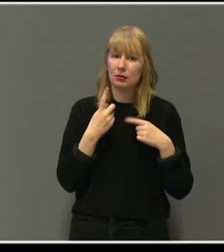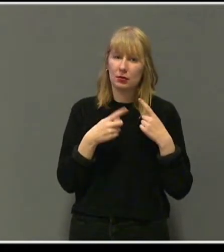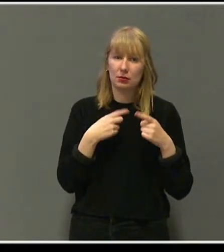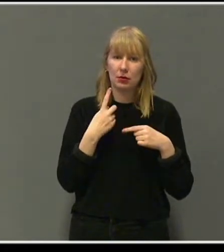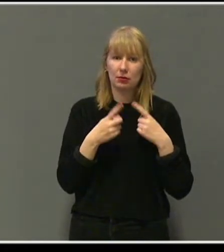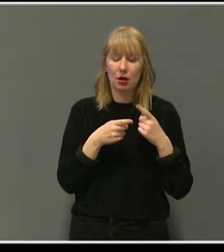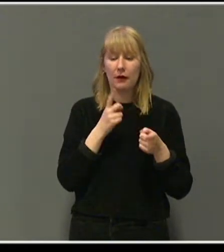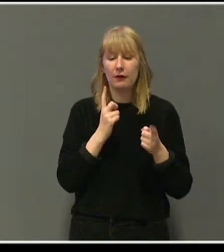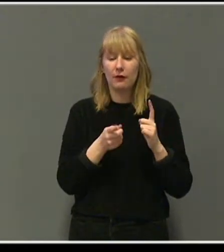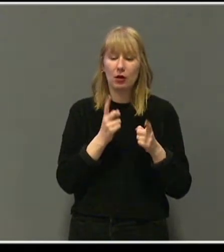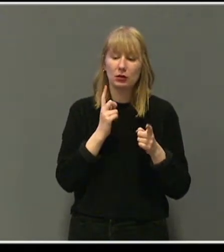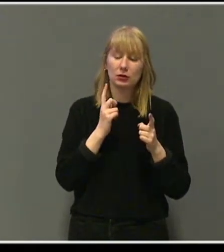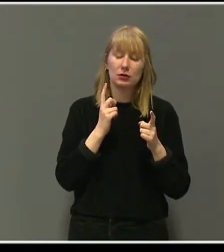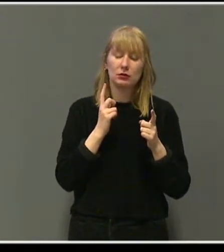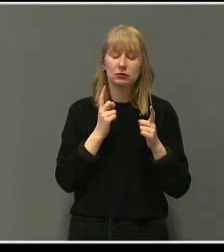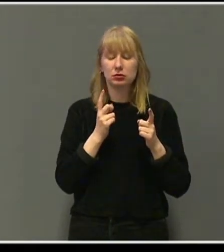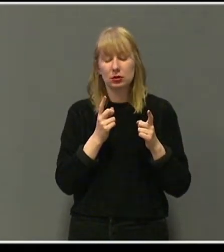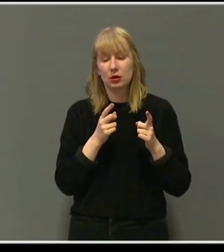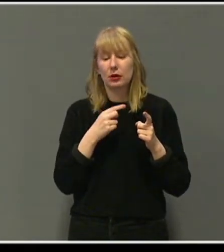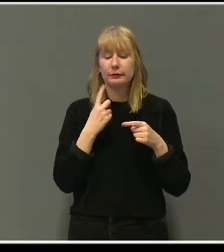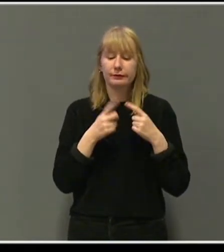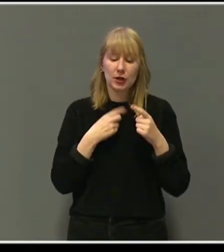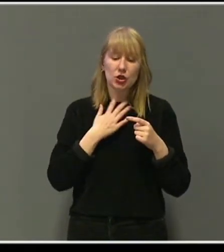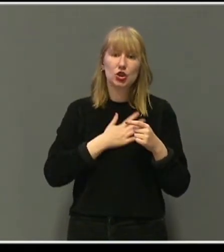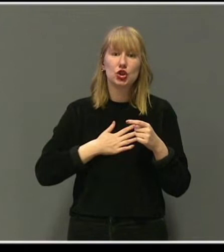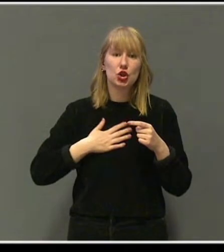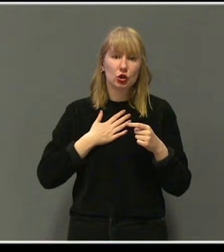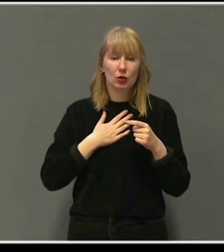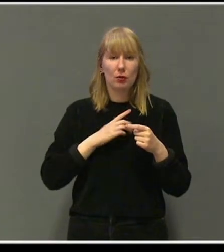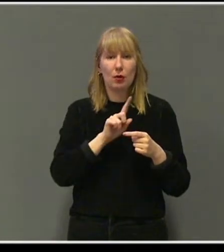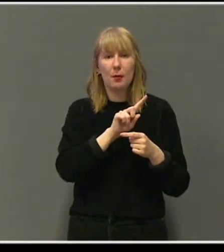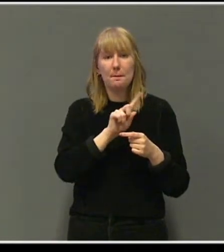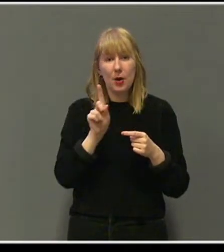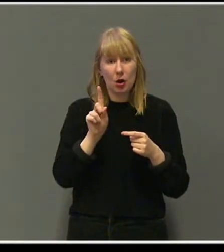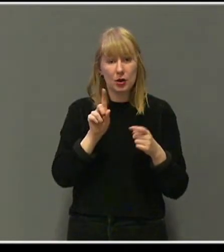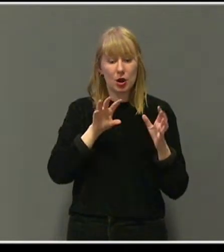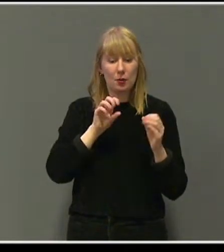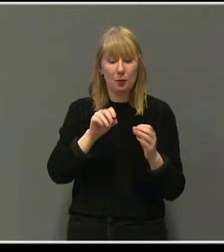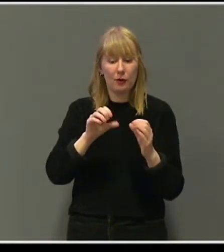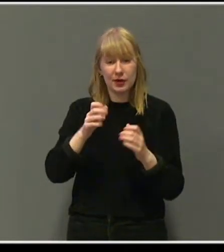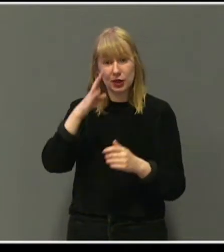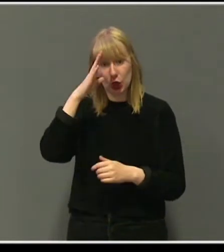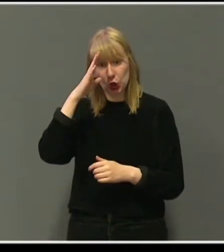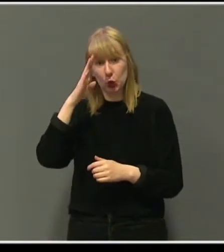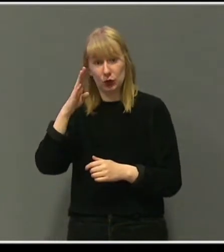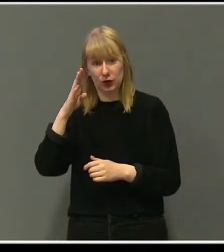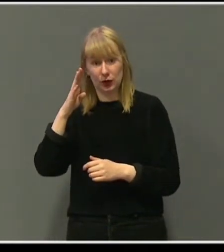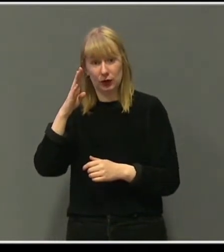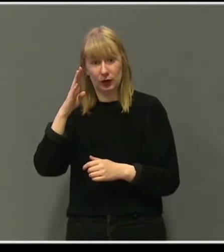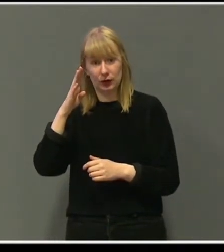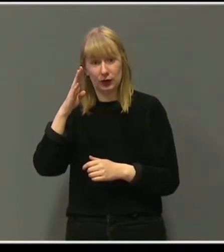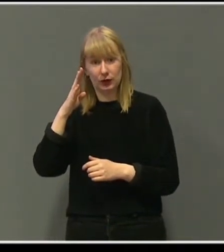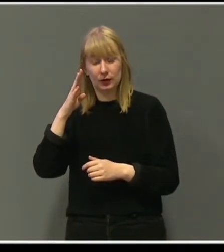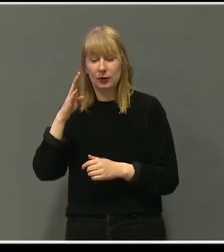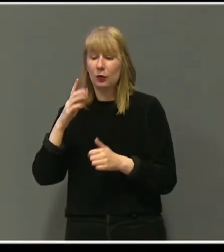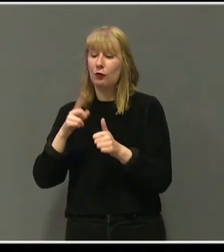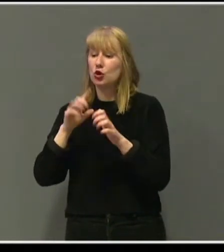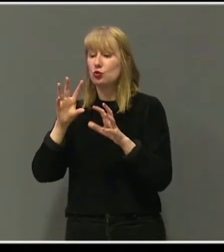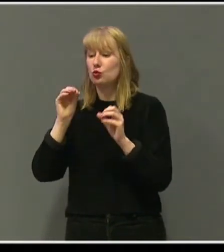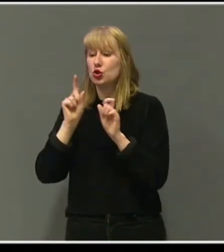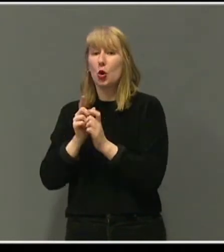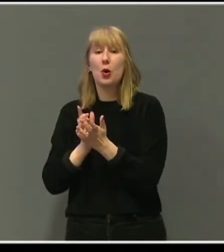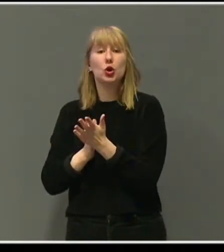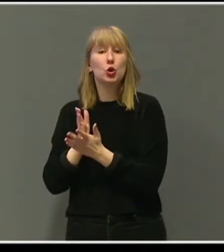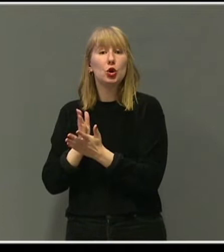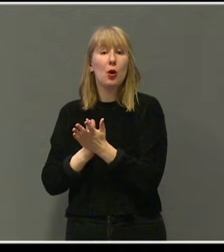Valg og tonefall. Og forklarte at sykdommen bare rammer gutter. Og at de virker normale ved fødselen.